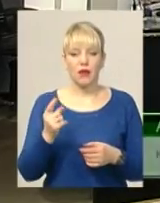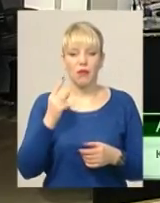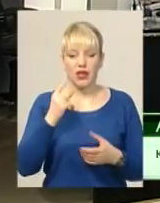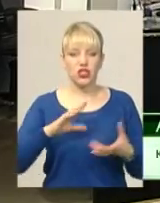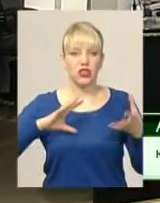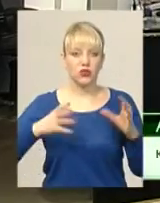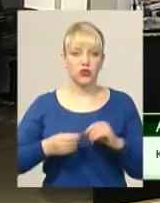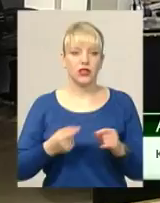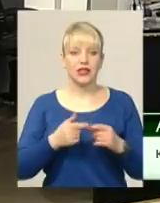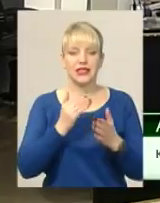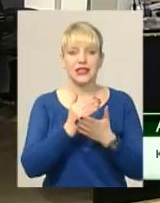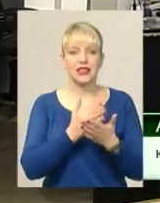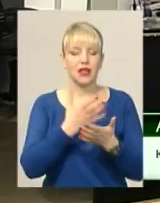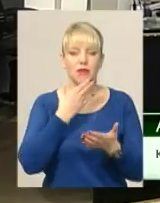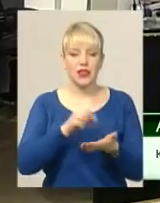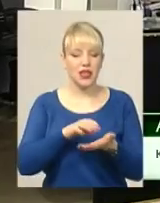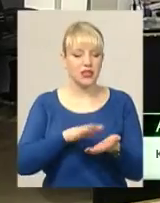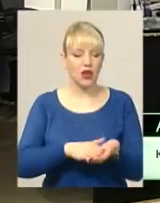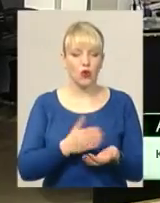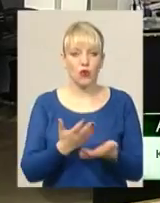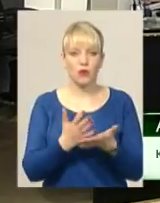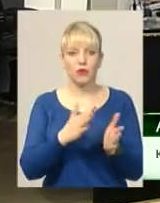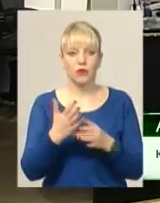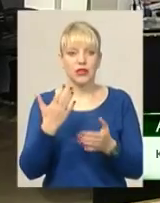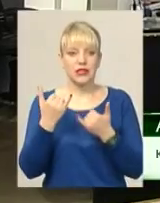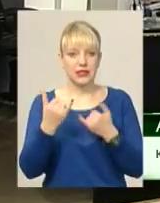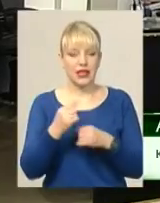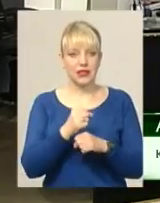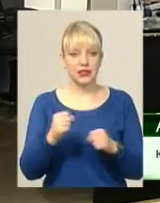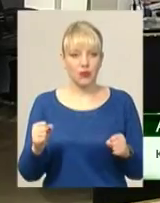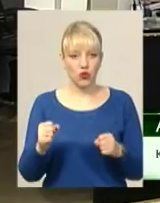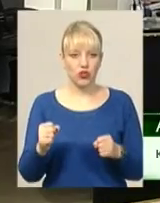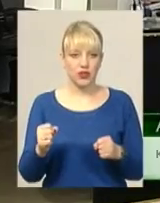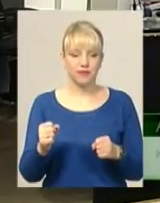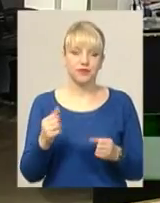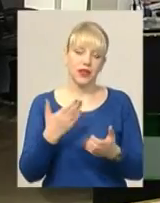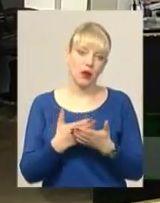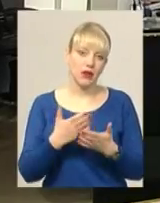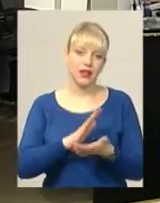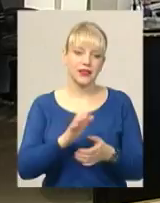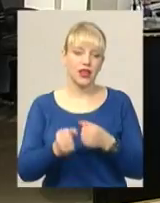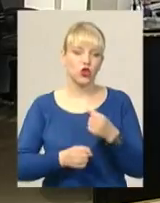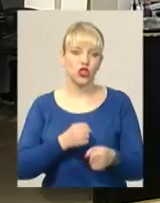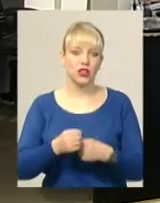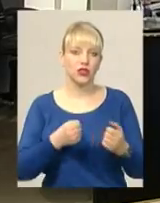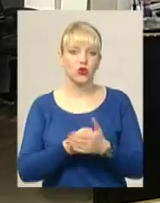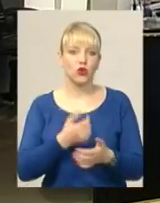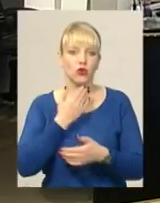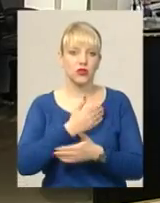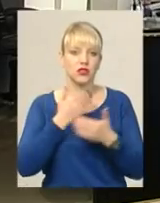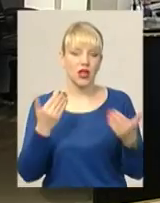певні моменти, наприклад, зараз вже не можна не доїжджати до останньої